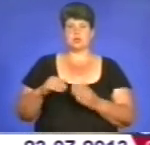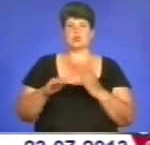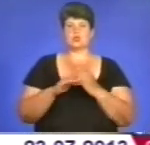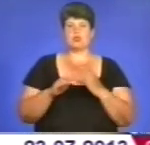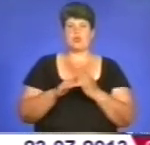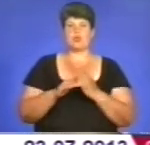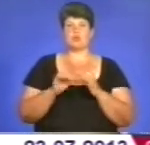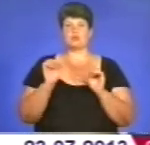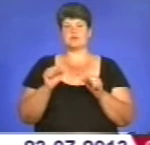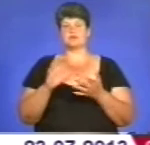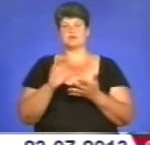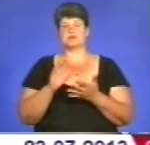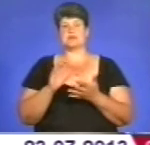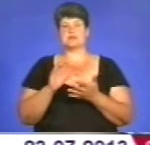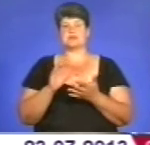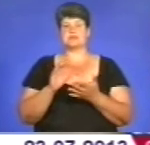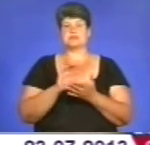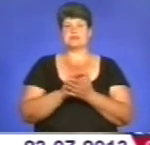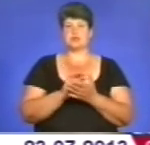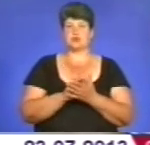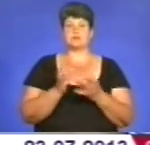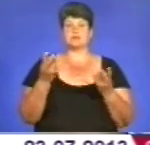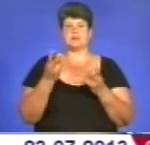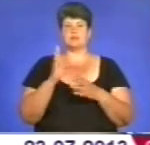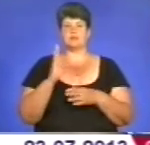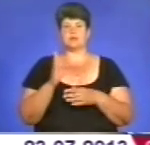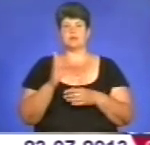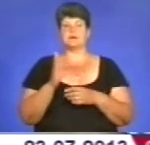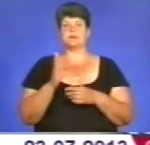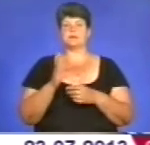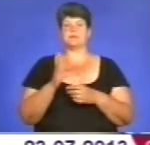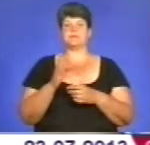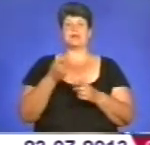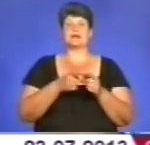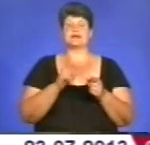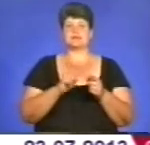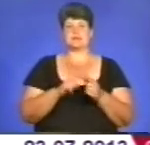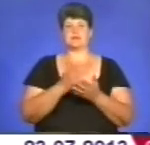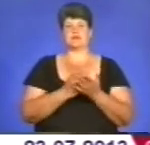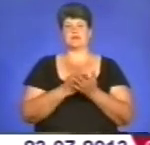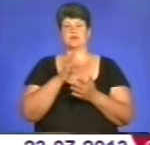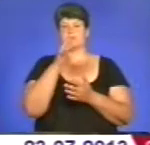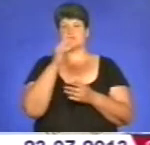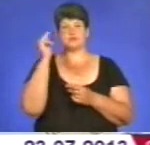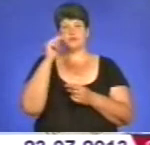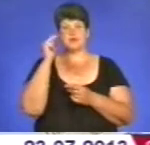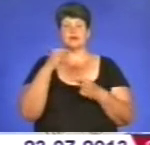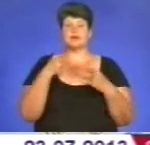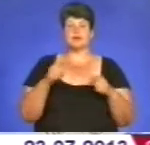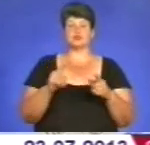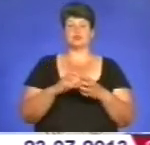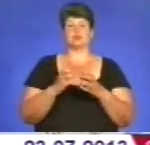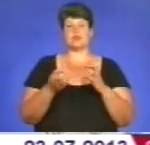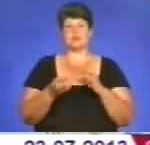знайомих, і через навчальний заклад, і те можна було б про те, що це стажування під час навчання. Іншою важливою проблемою